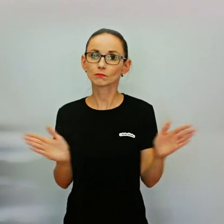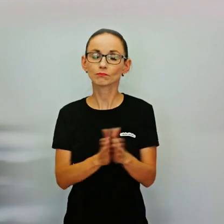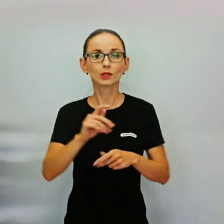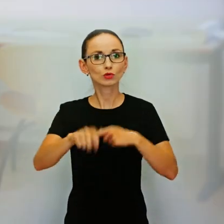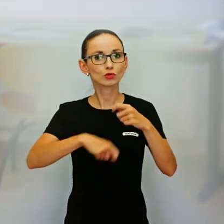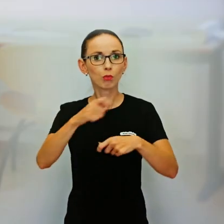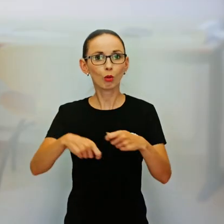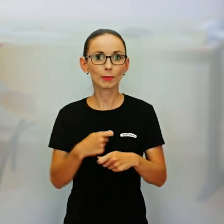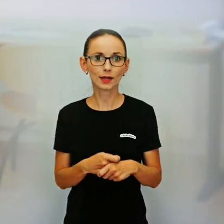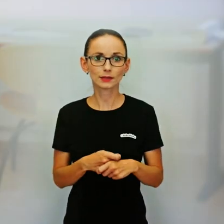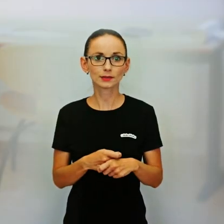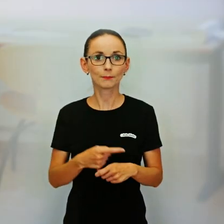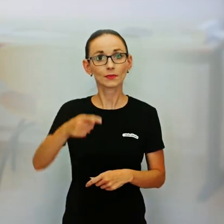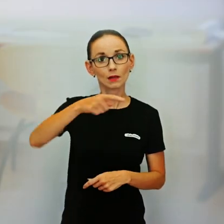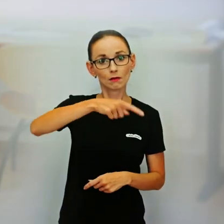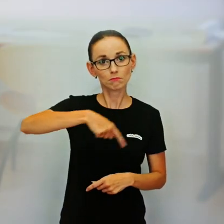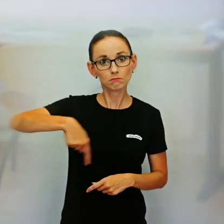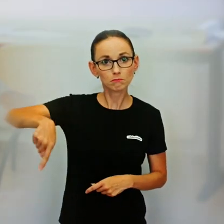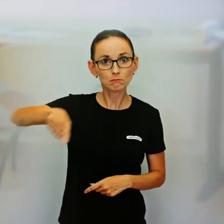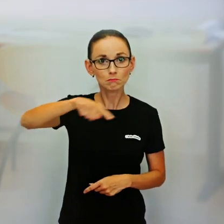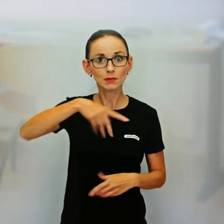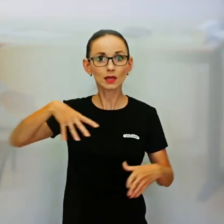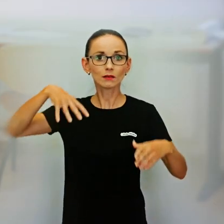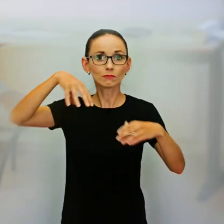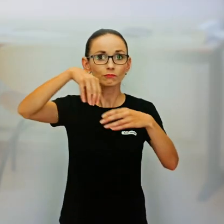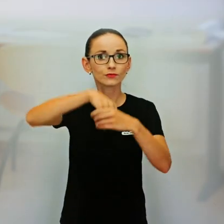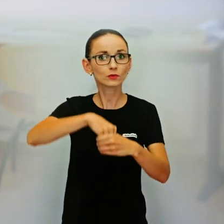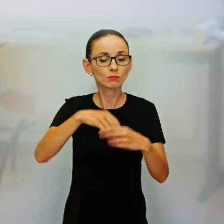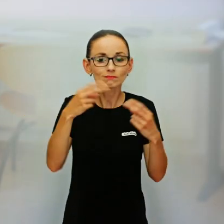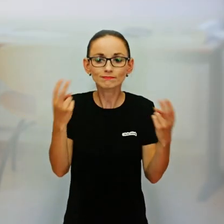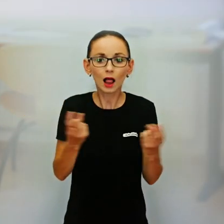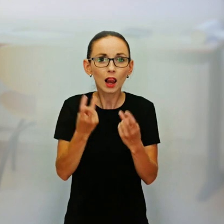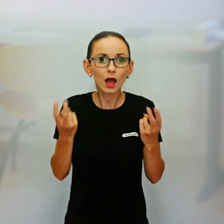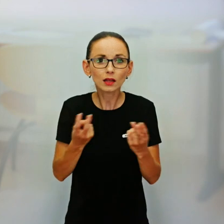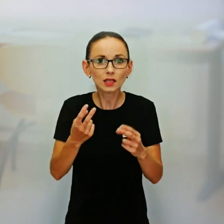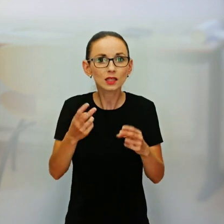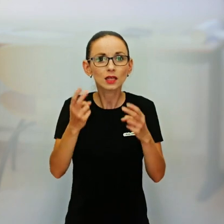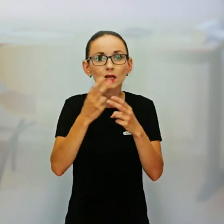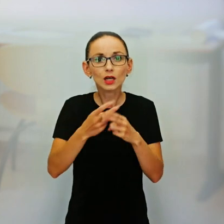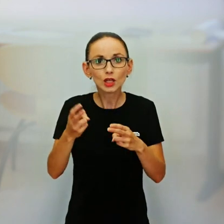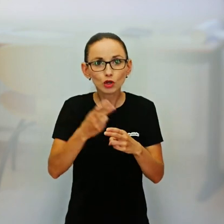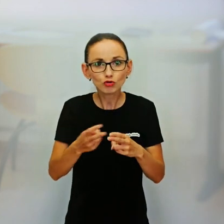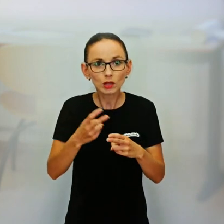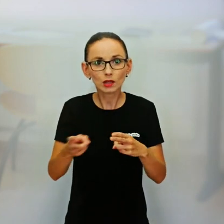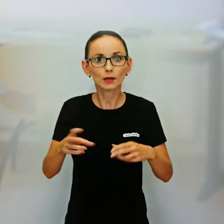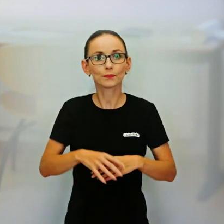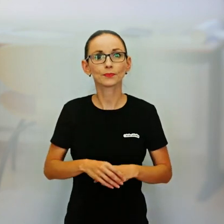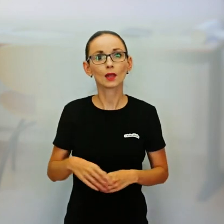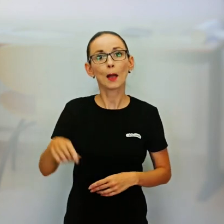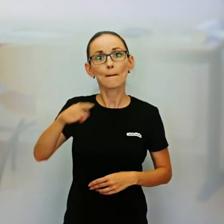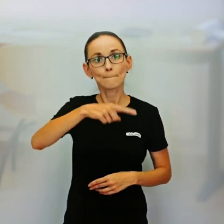jednoducho zaujať také stanovisko, že hľadať cestu, ako sa to dá a nie nachádzať,